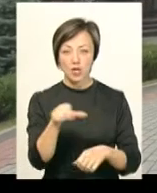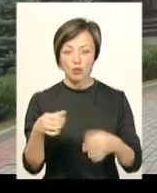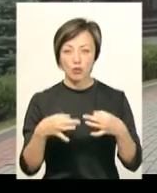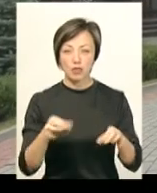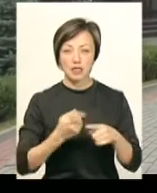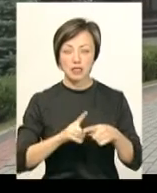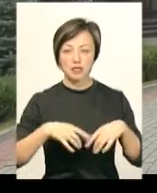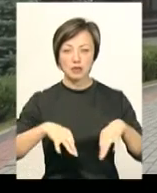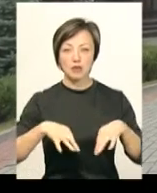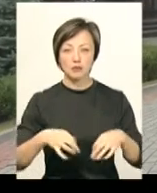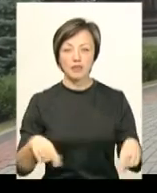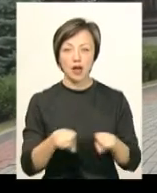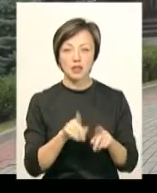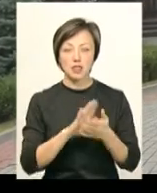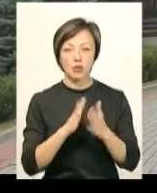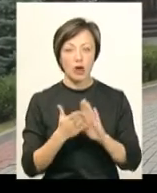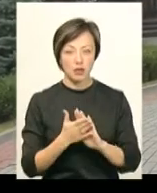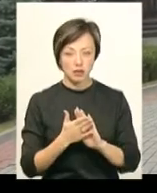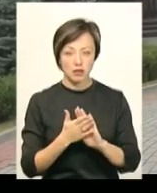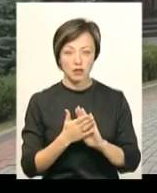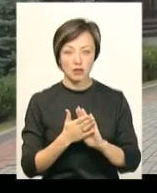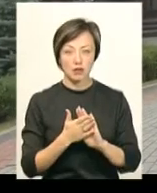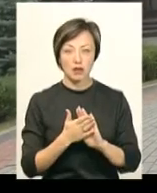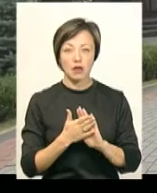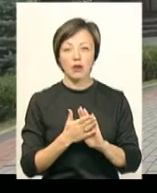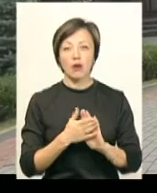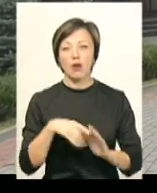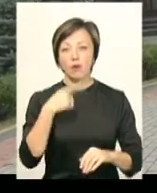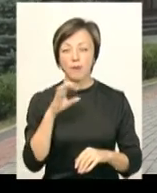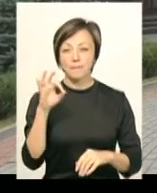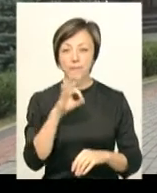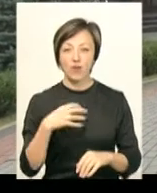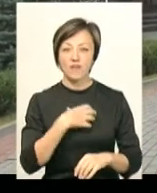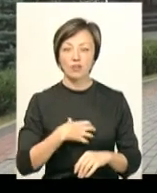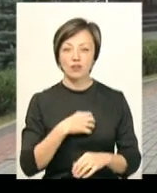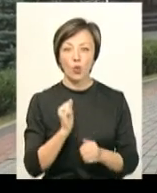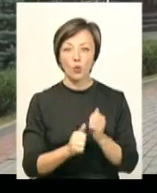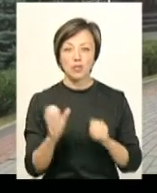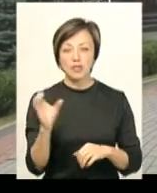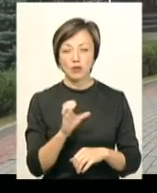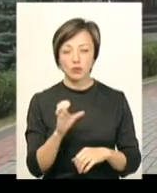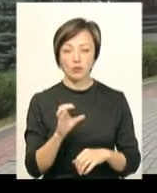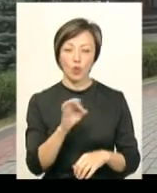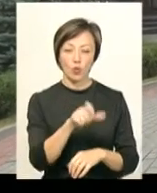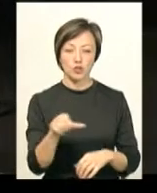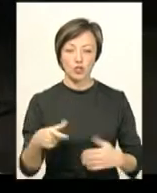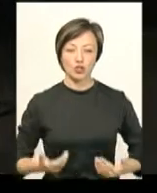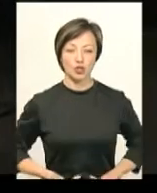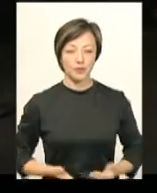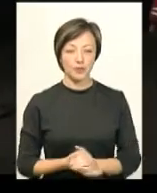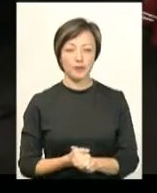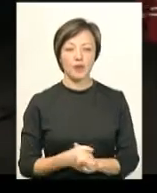транспортний засіб, а в таких ситуаціях мова йде про те, що важлива кожна секунда, бо мова йде про людське життя.